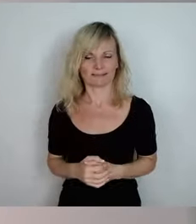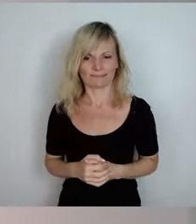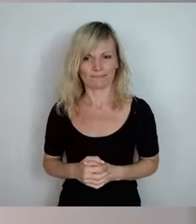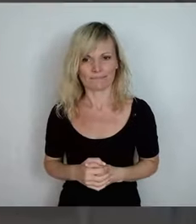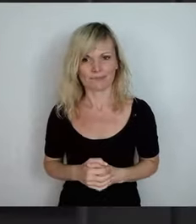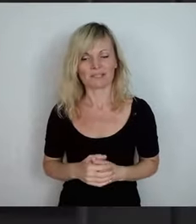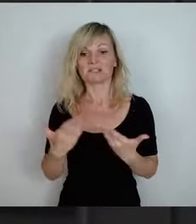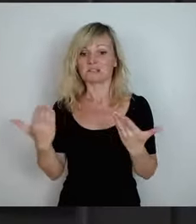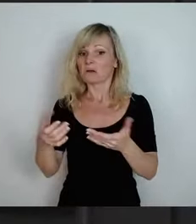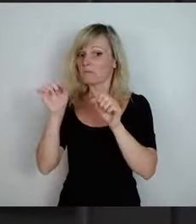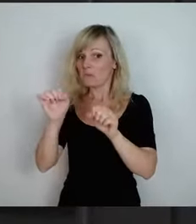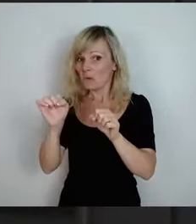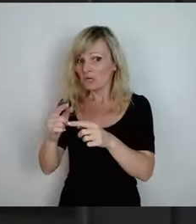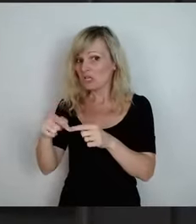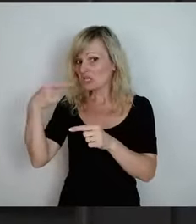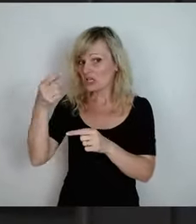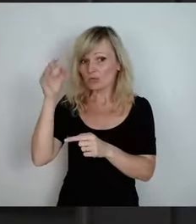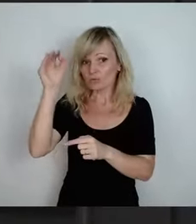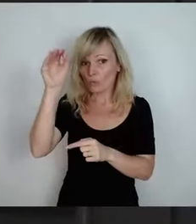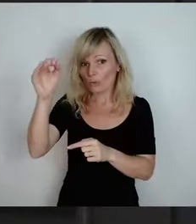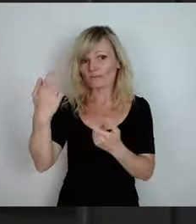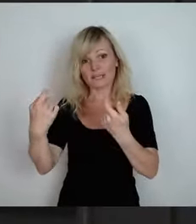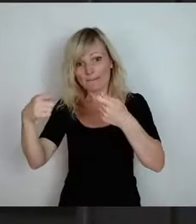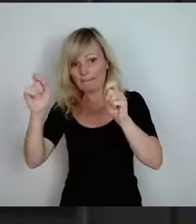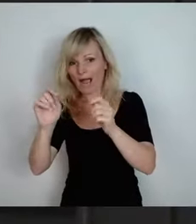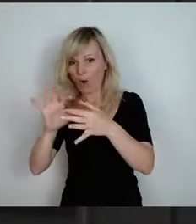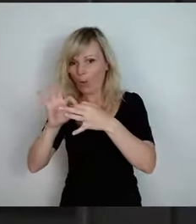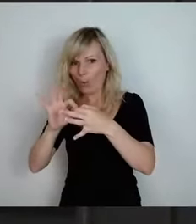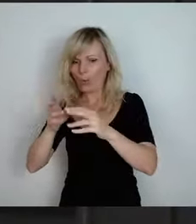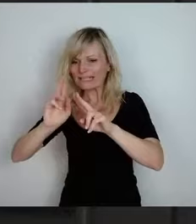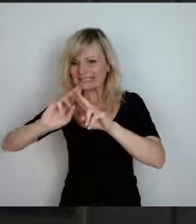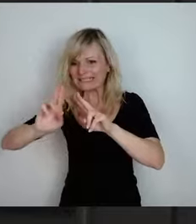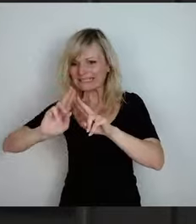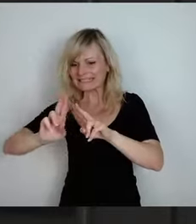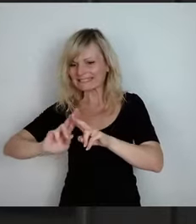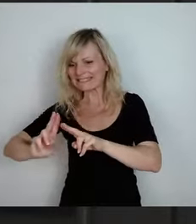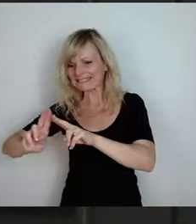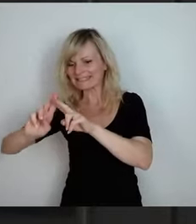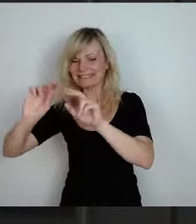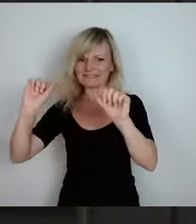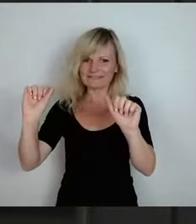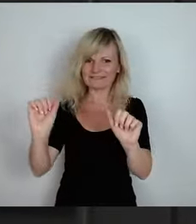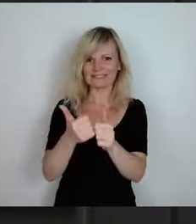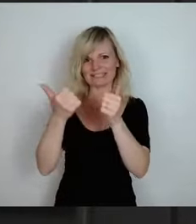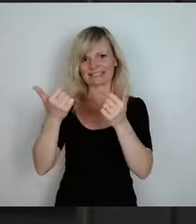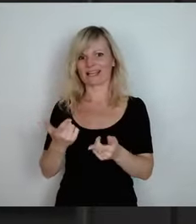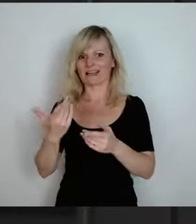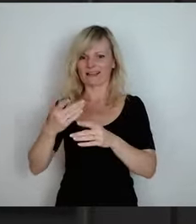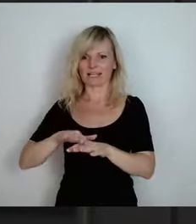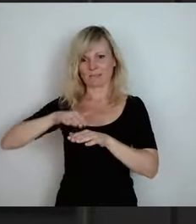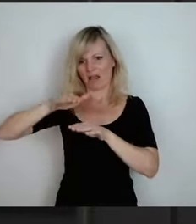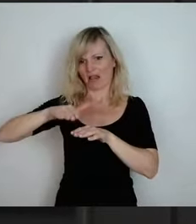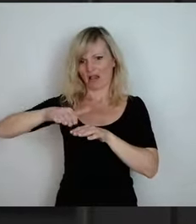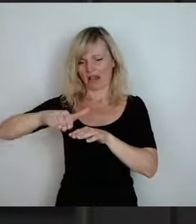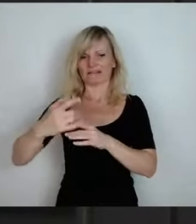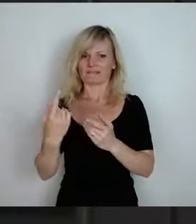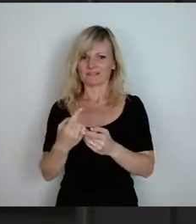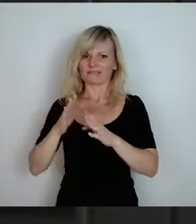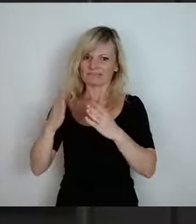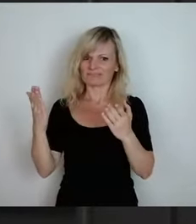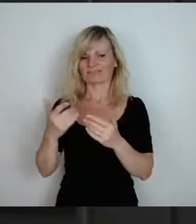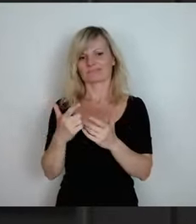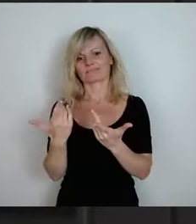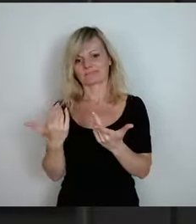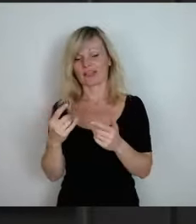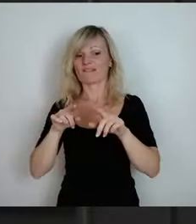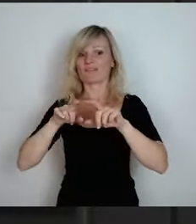nächsten Zukunft mal baulich so herzustellen, dass das wieder ordentlich befahrbar ist? Wir haben große Firmen Lengefeld,